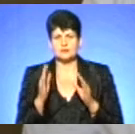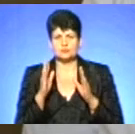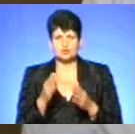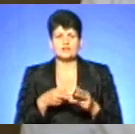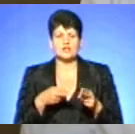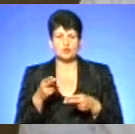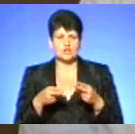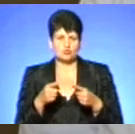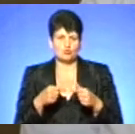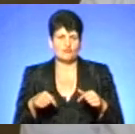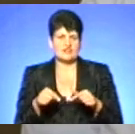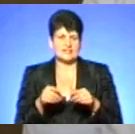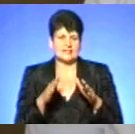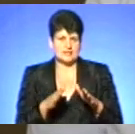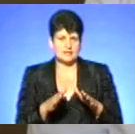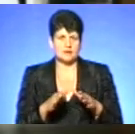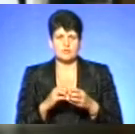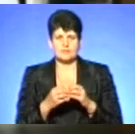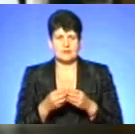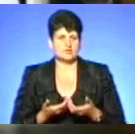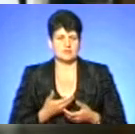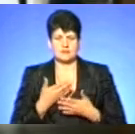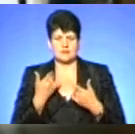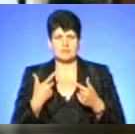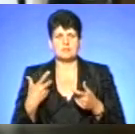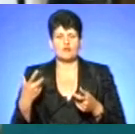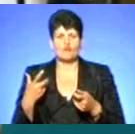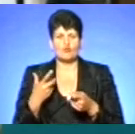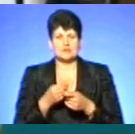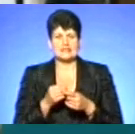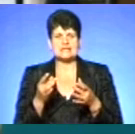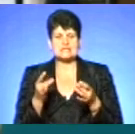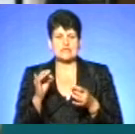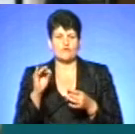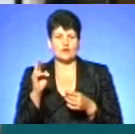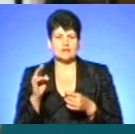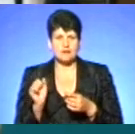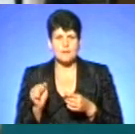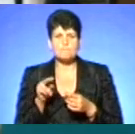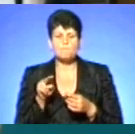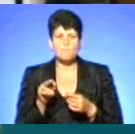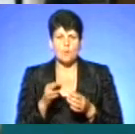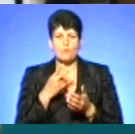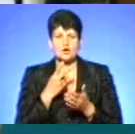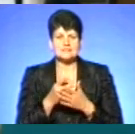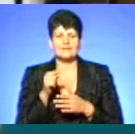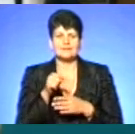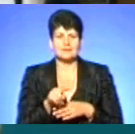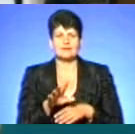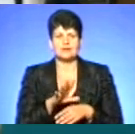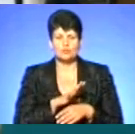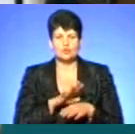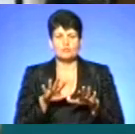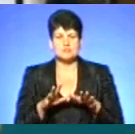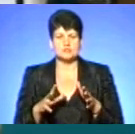хірургічному відділенні. Загрози життю немає. Ми вводили сироватку по показниках тих, які були по місці